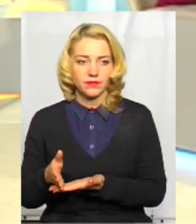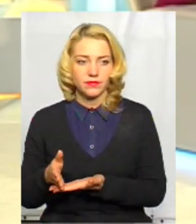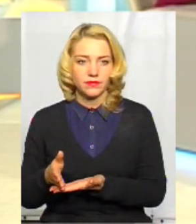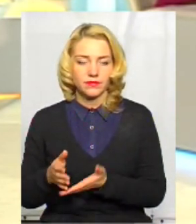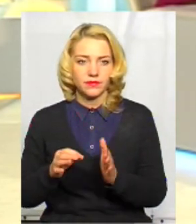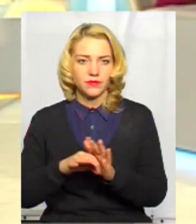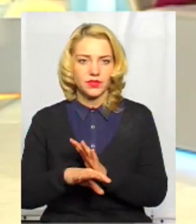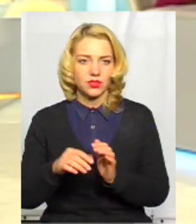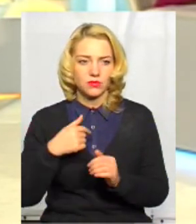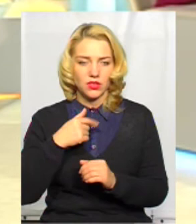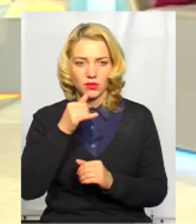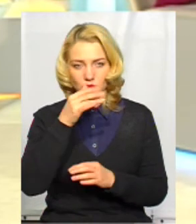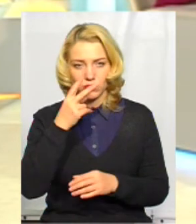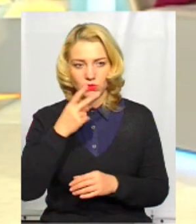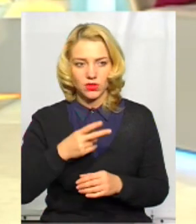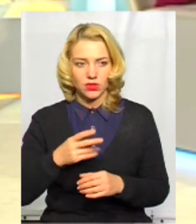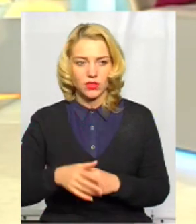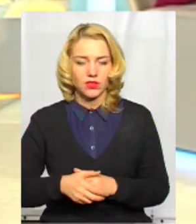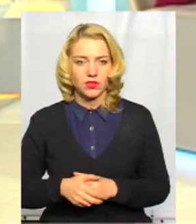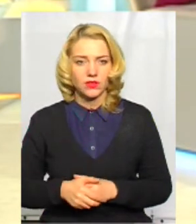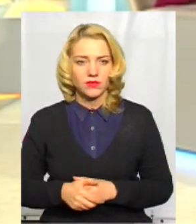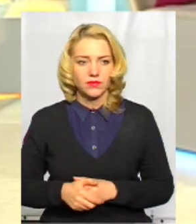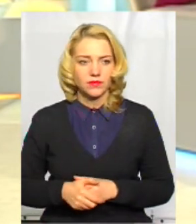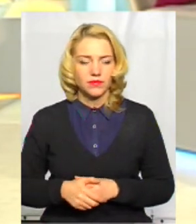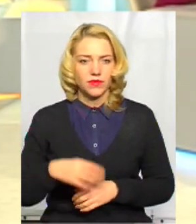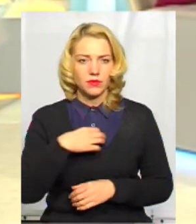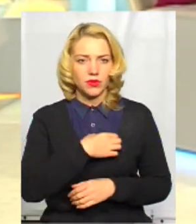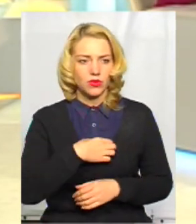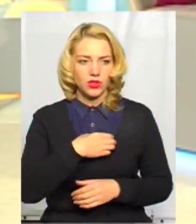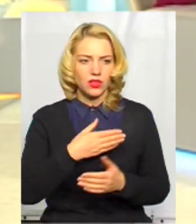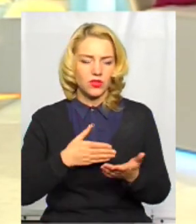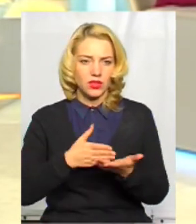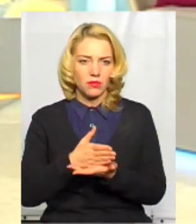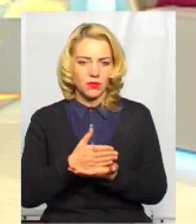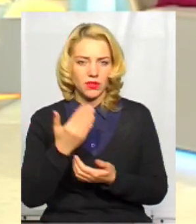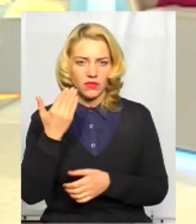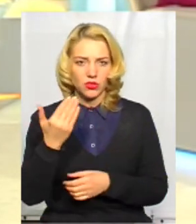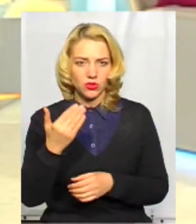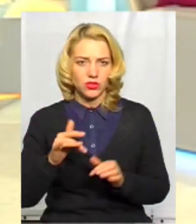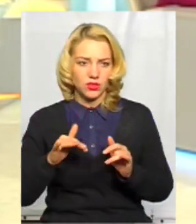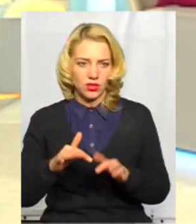Підкажіть мені, будь ласка, я не можу побачити. Це пріоритетні напрямки вашої діяльності.